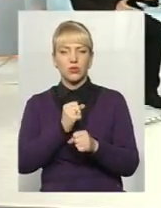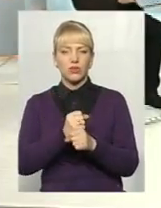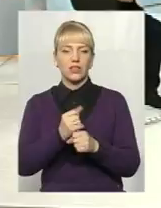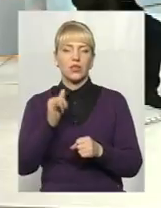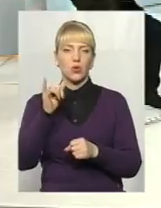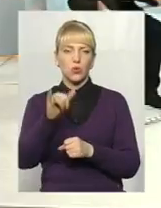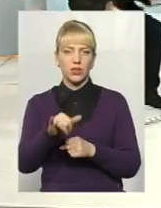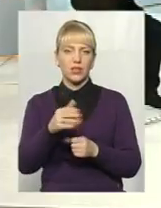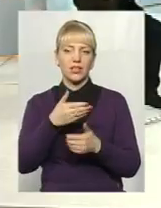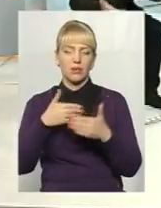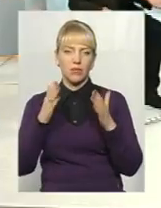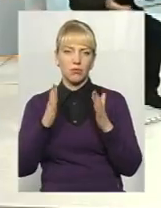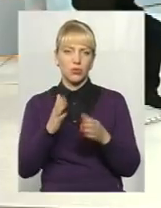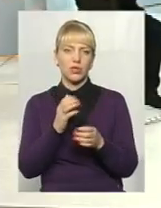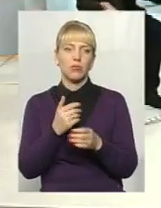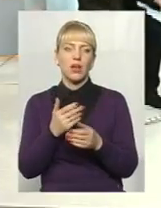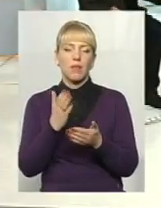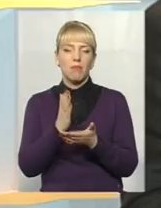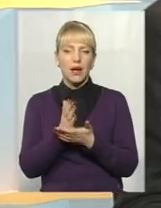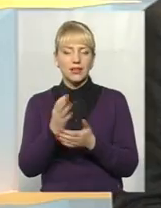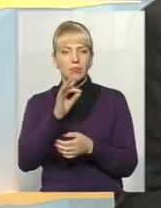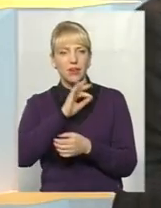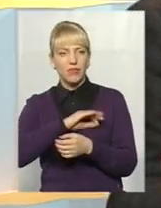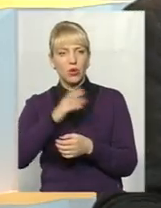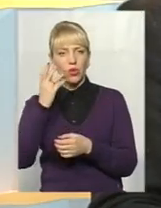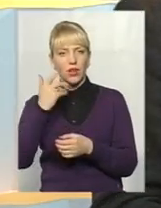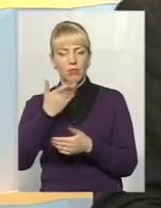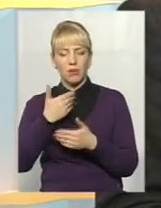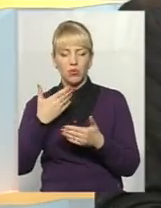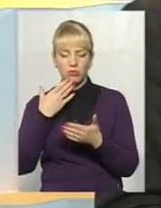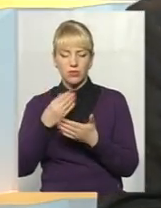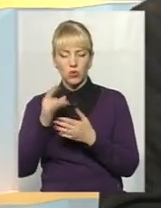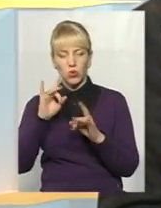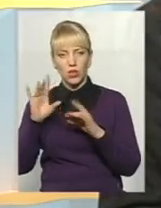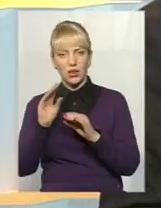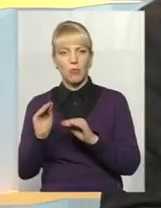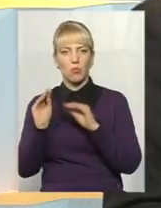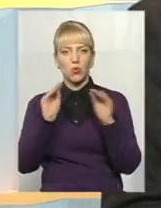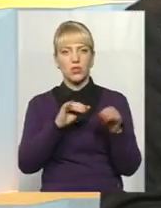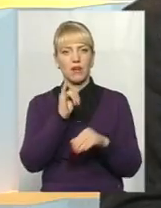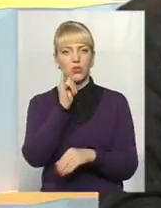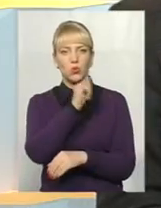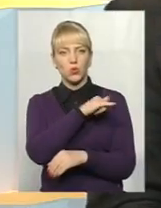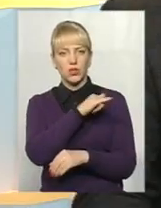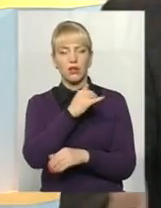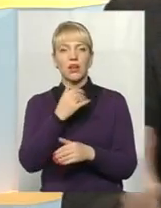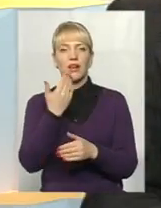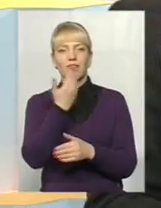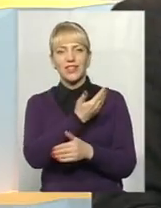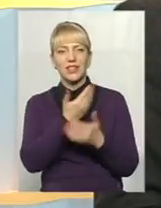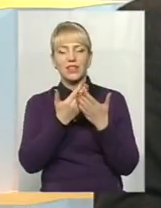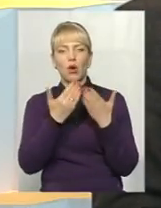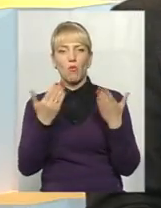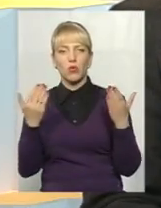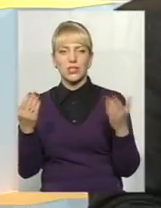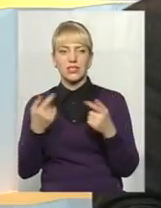відповідно, ми потім будемо мати преференції, коли можемо виставити свою рекламну продукцію в них, в їхніх музеях. А ми практично